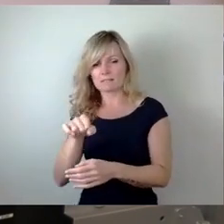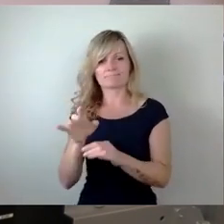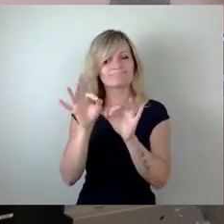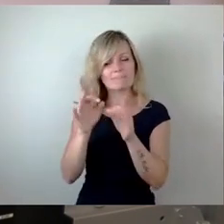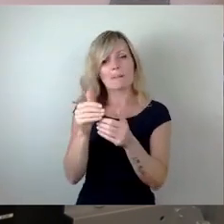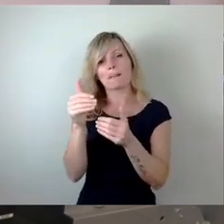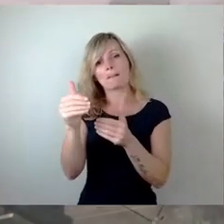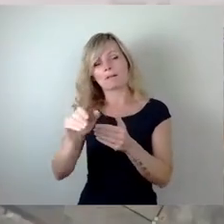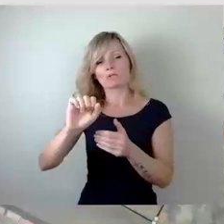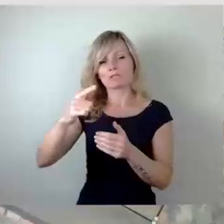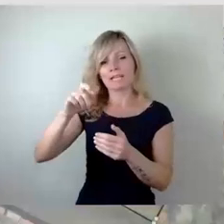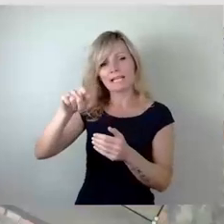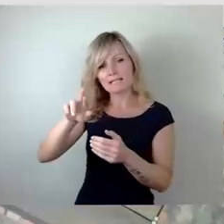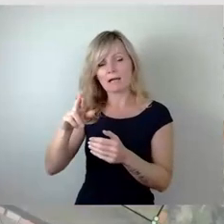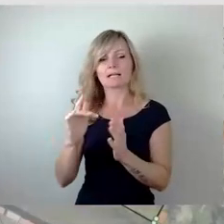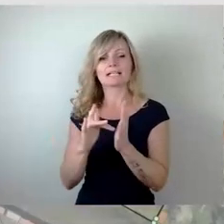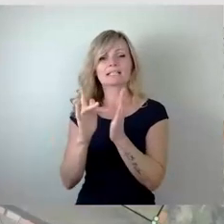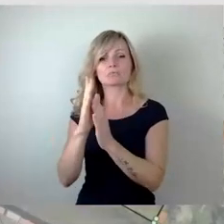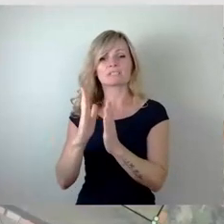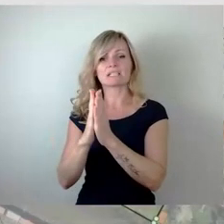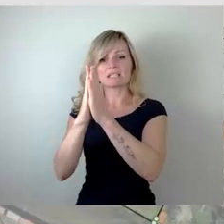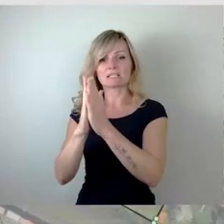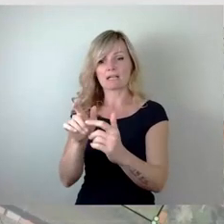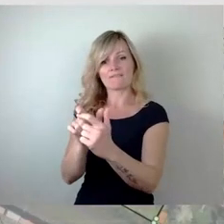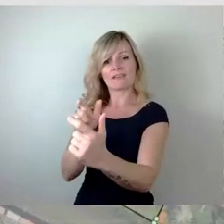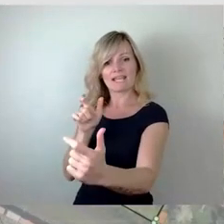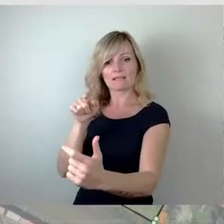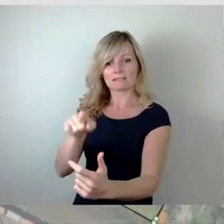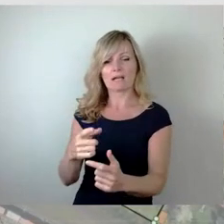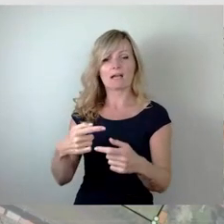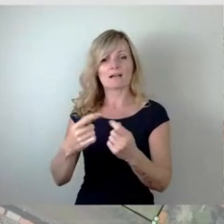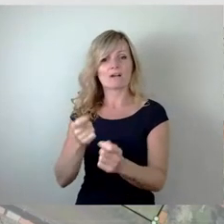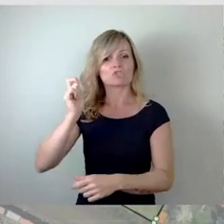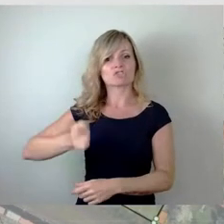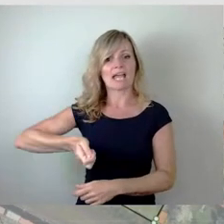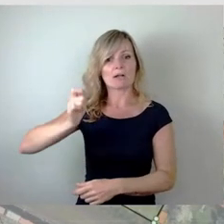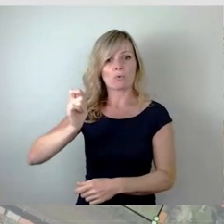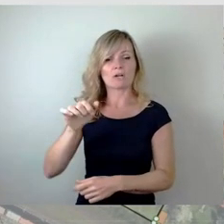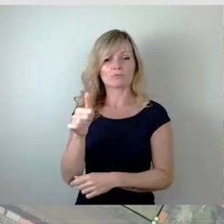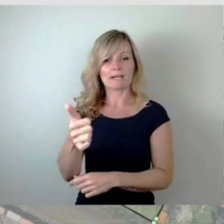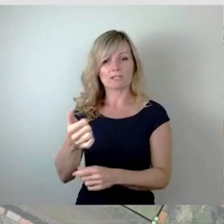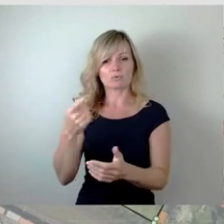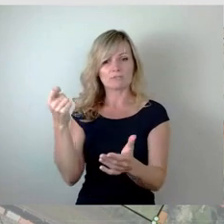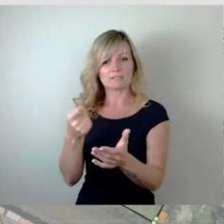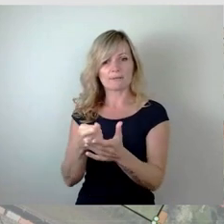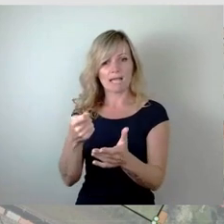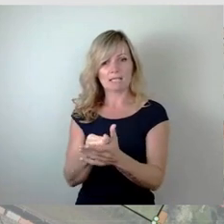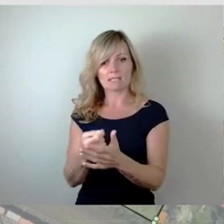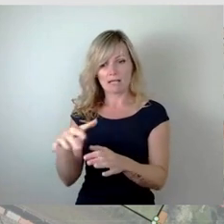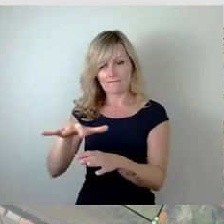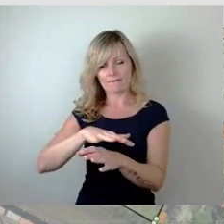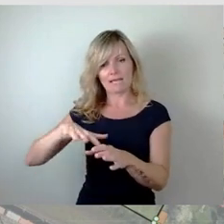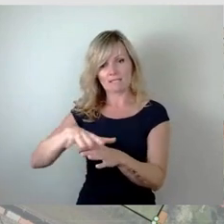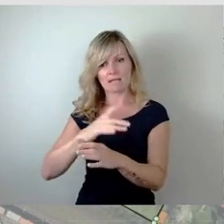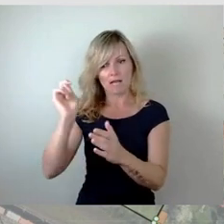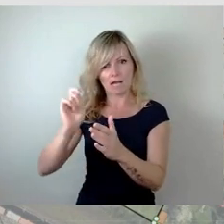Strehlender Christuskirche eine Fläche. Hier fand eine Versteigerung statt. Zum Spekulationspreis wurde diese Fläche erworben. Die Eigentümer